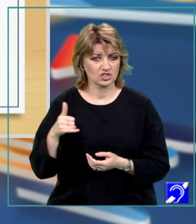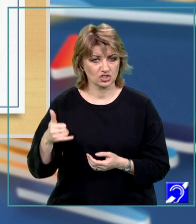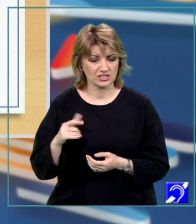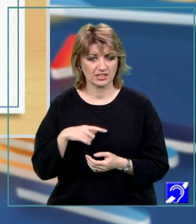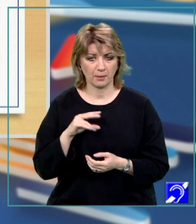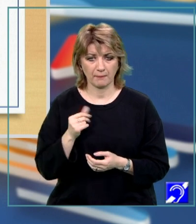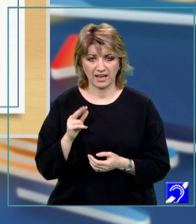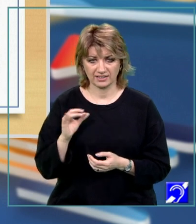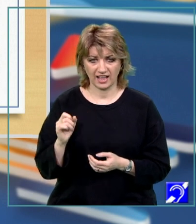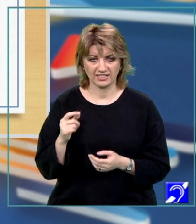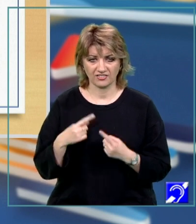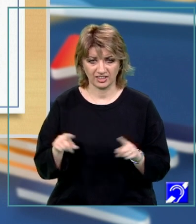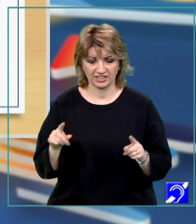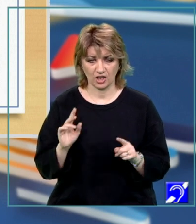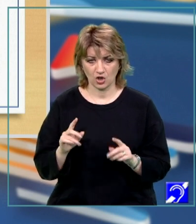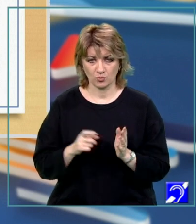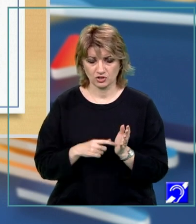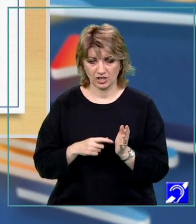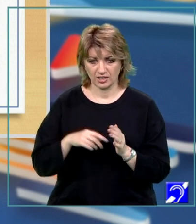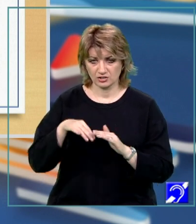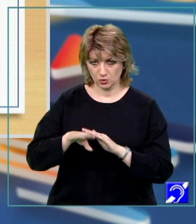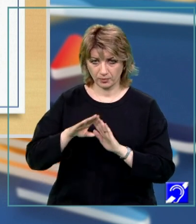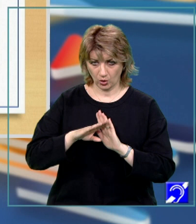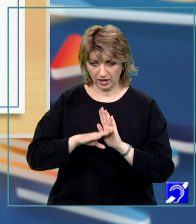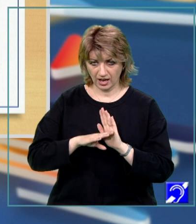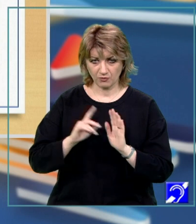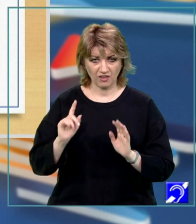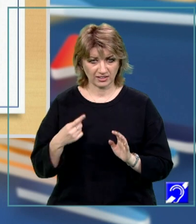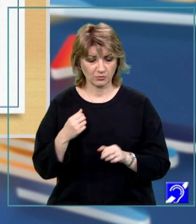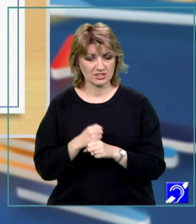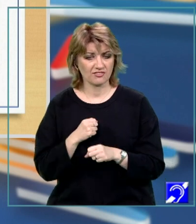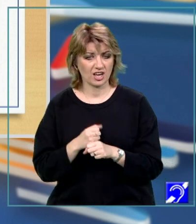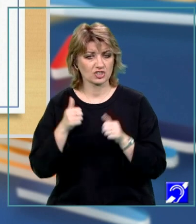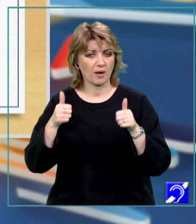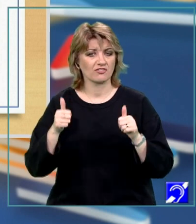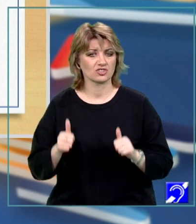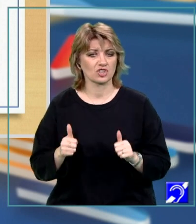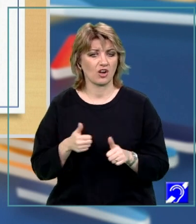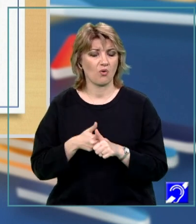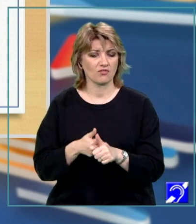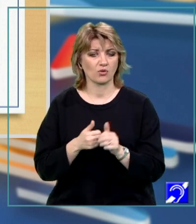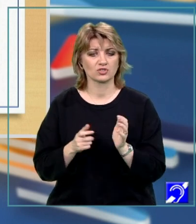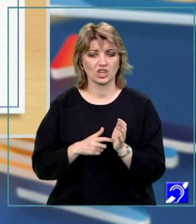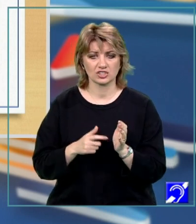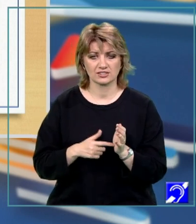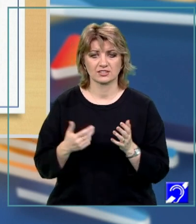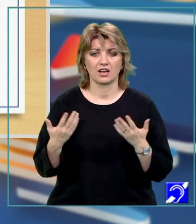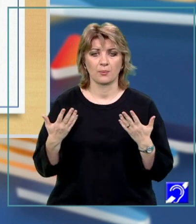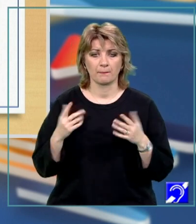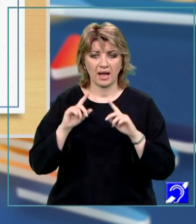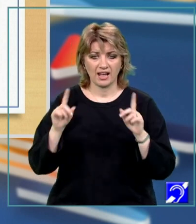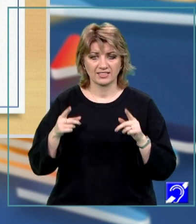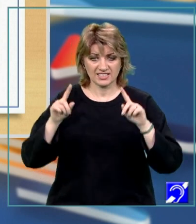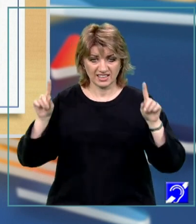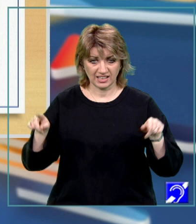paritate diferită așa cum ne solicită sub programul, va trebui să facem afișarea conform cerințelor, adică paranteză